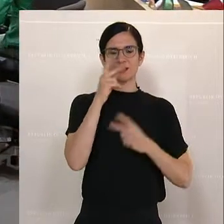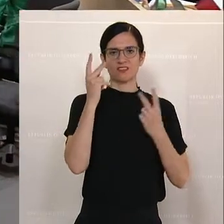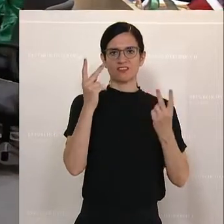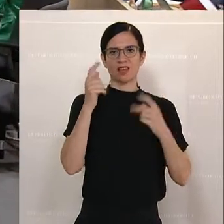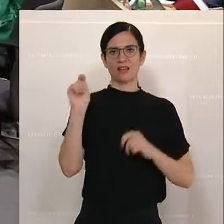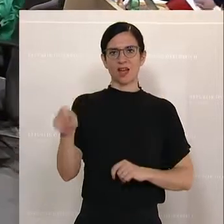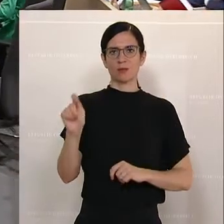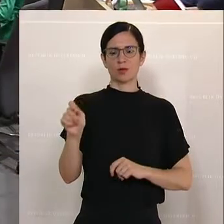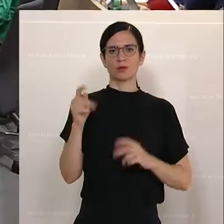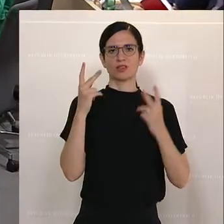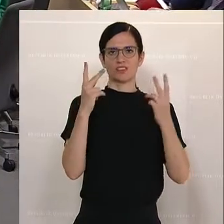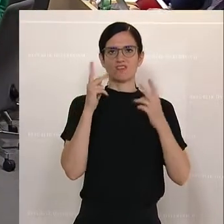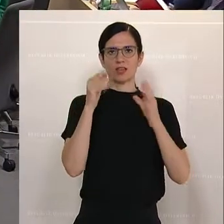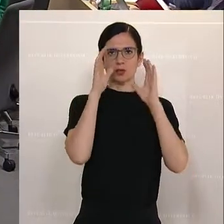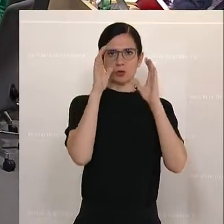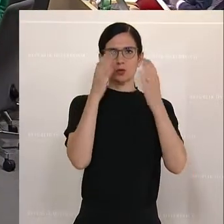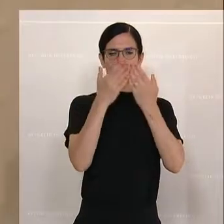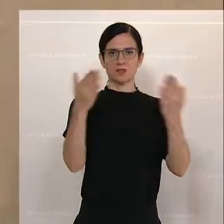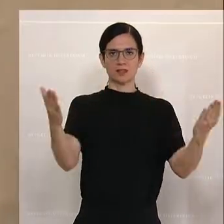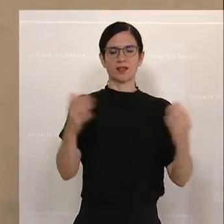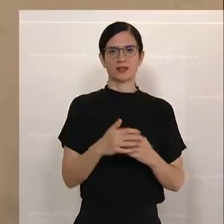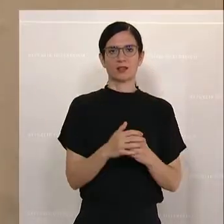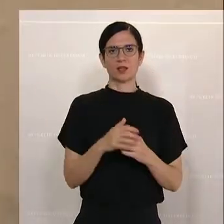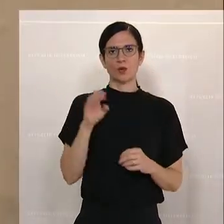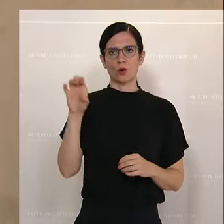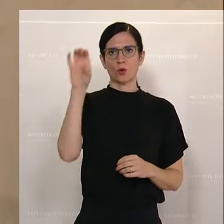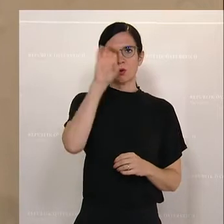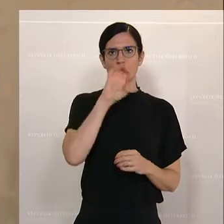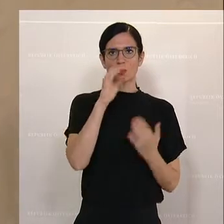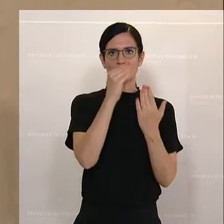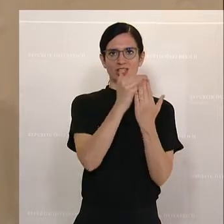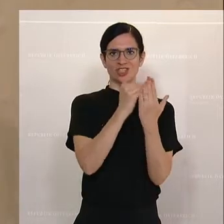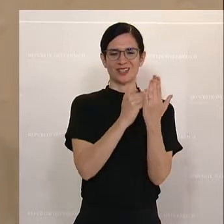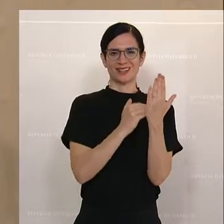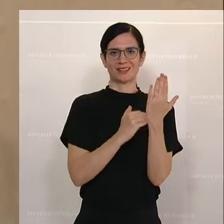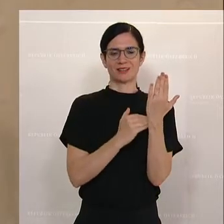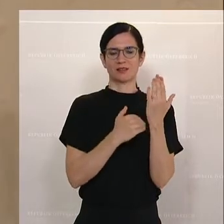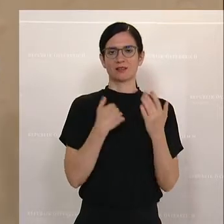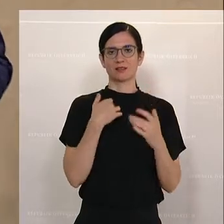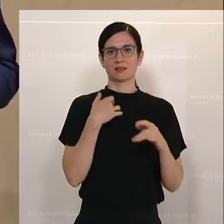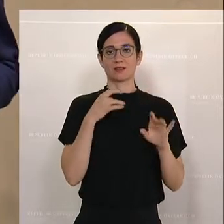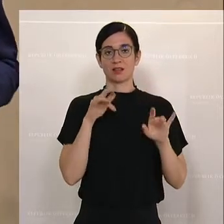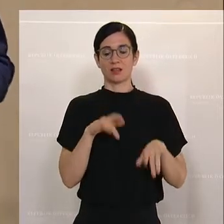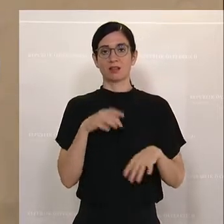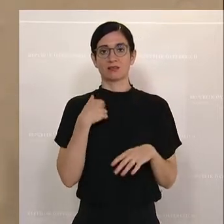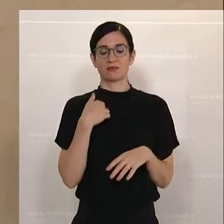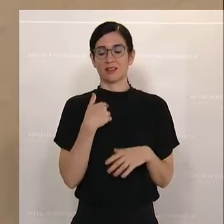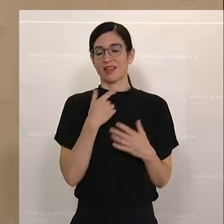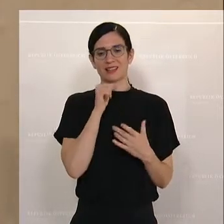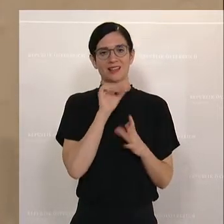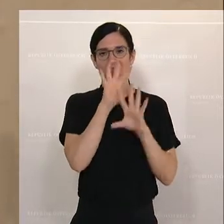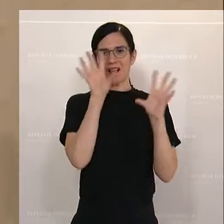Zuseherinnen, dass die europäische Richtlinie nicht alles kann, was wir uns arbeitsrechtlich vorstellen,